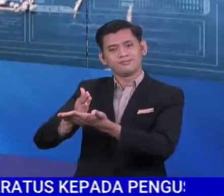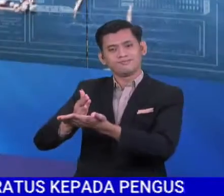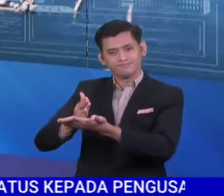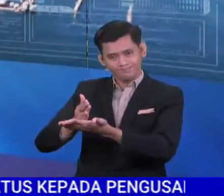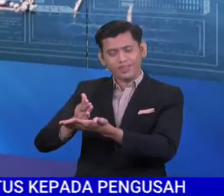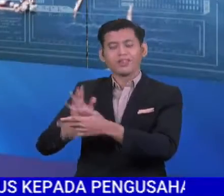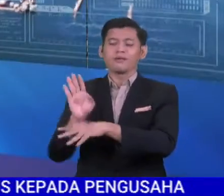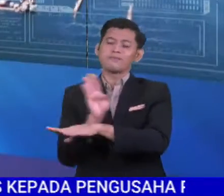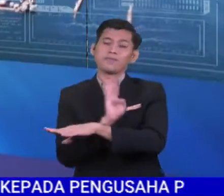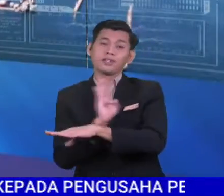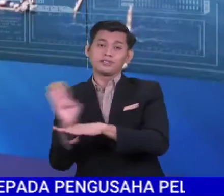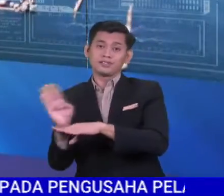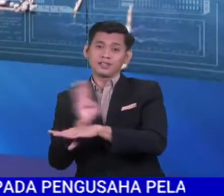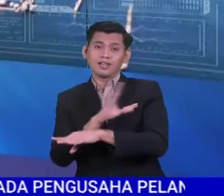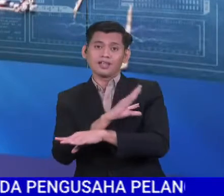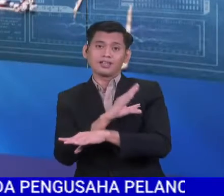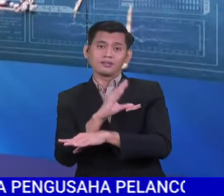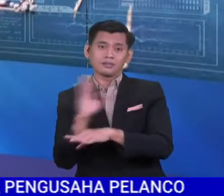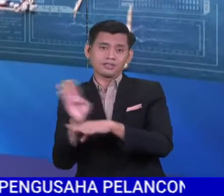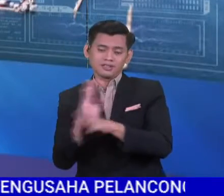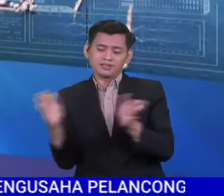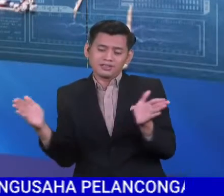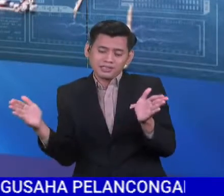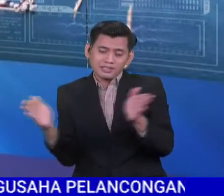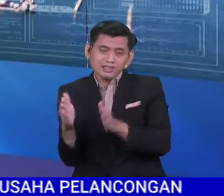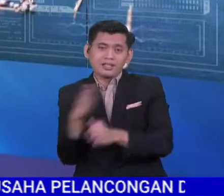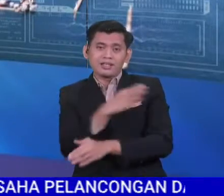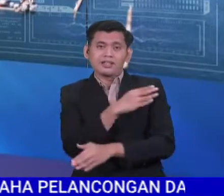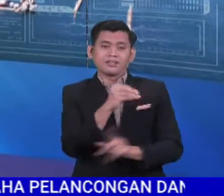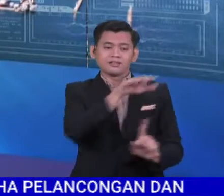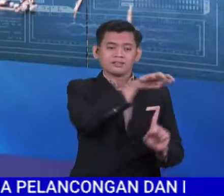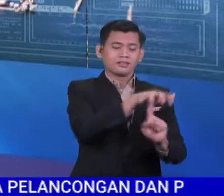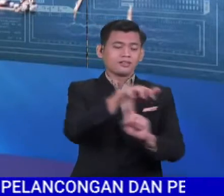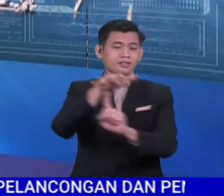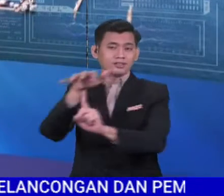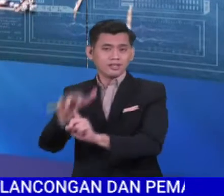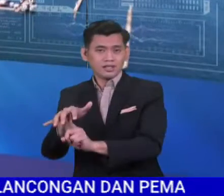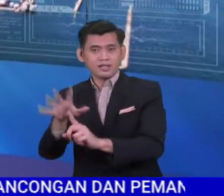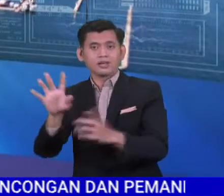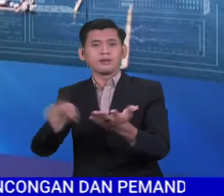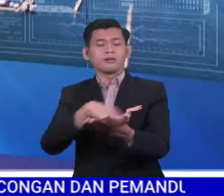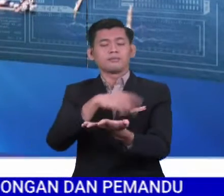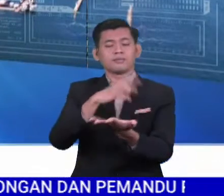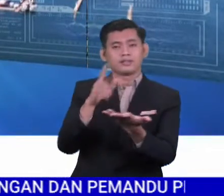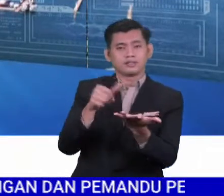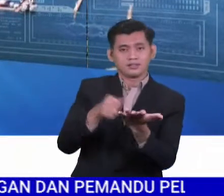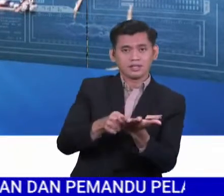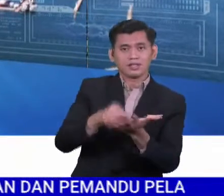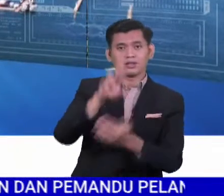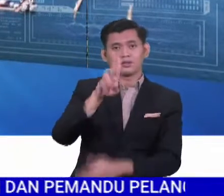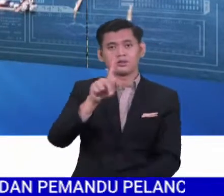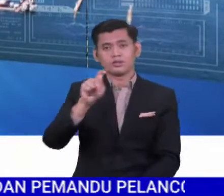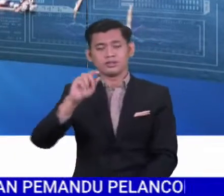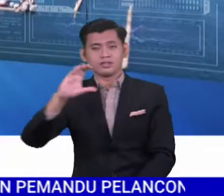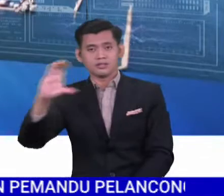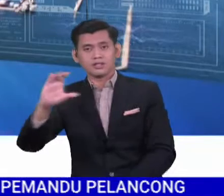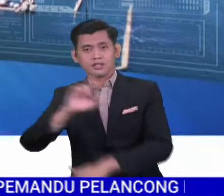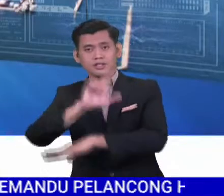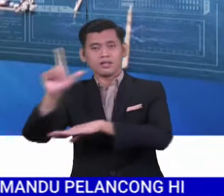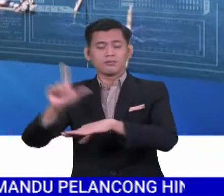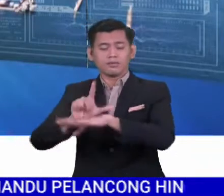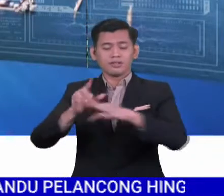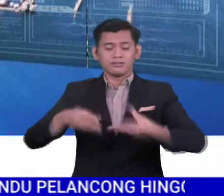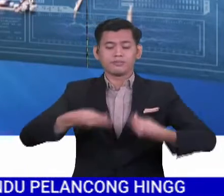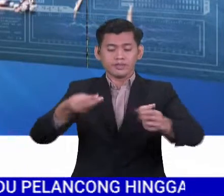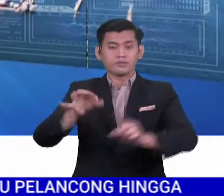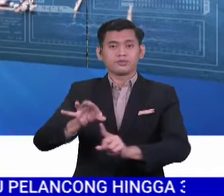Peniaga dan penjaja kecil di Pasar Sentral Pusat Transformasi Bandar UTC Labuan diberi pengecualian bayaran